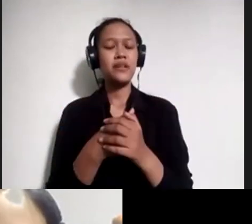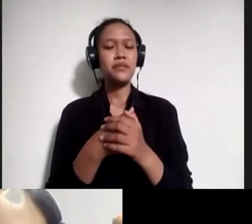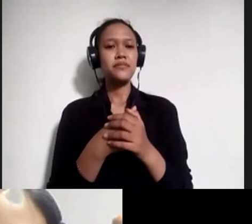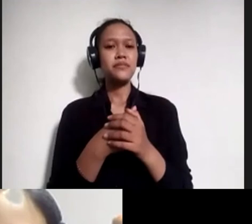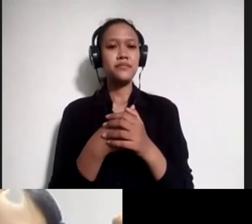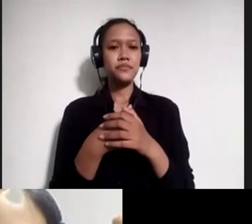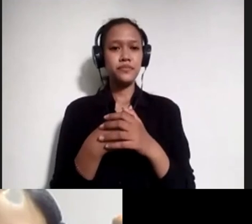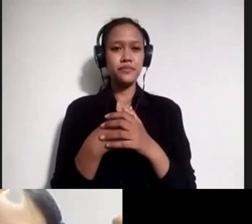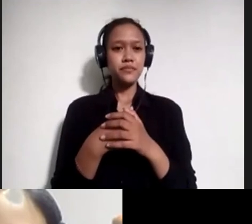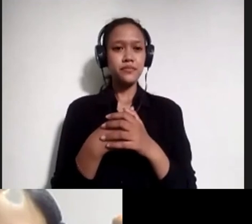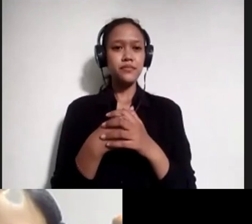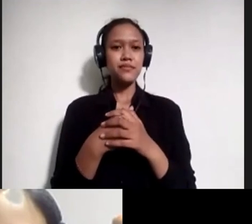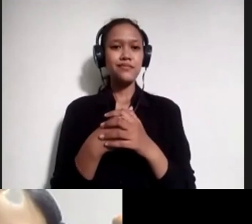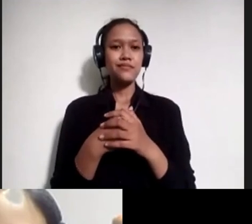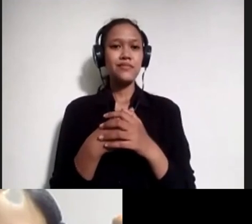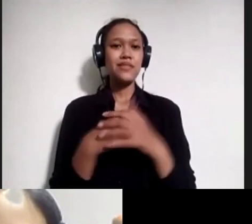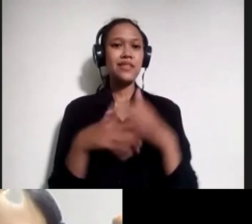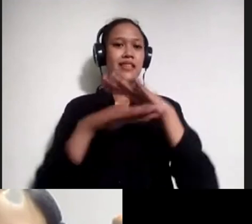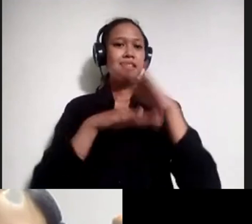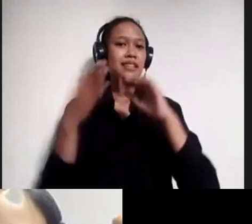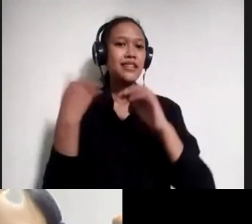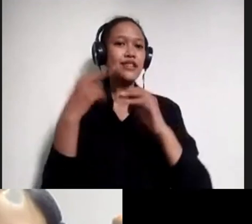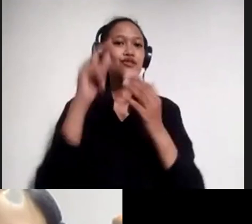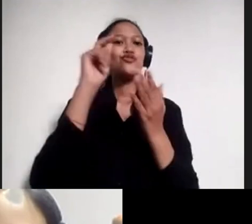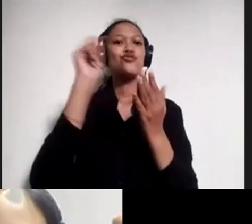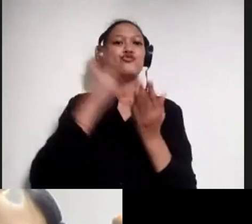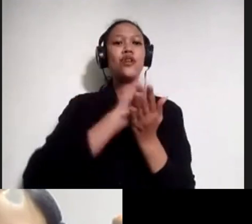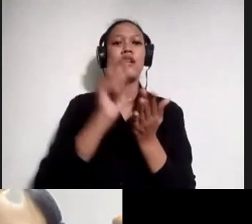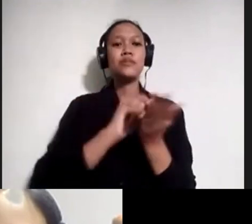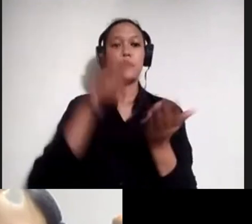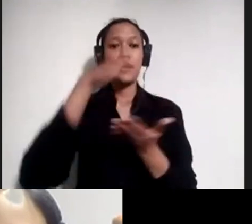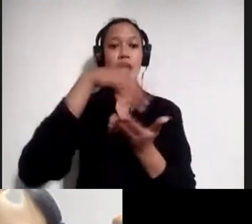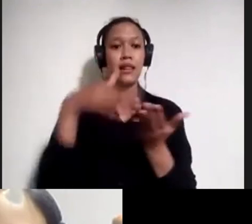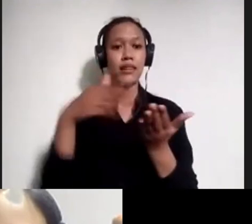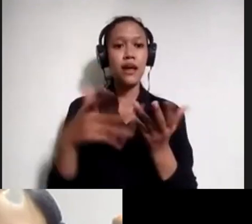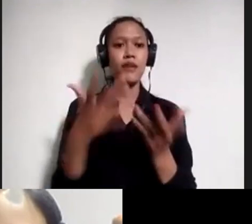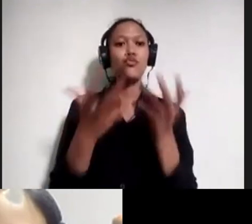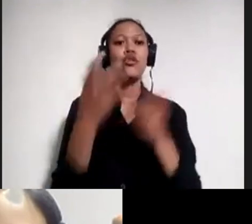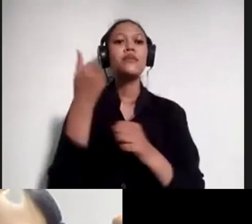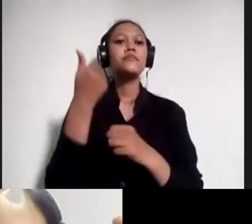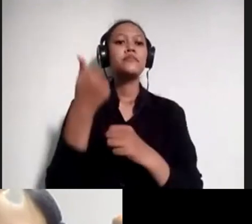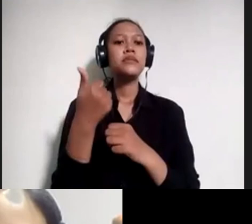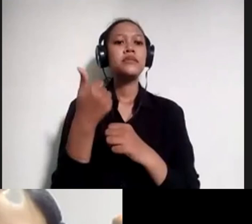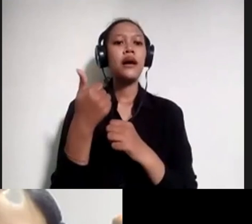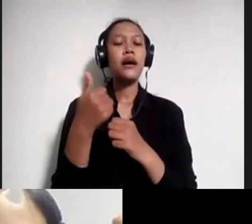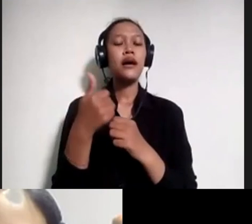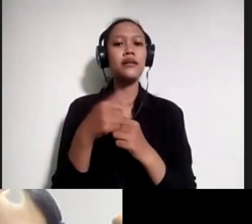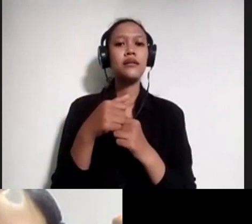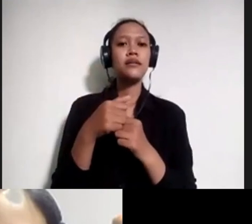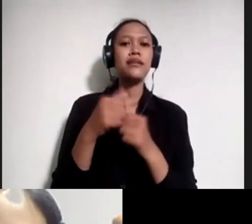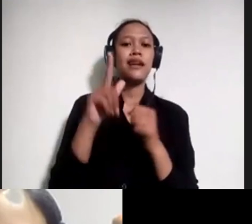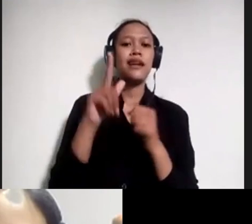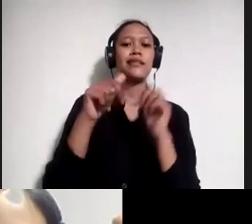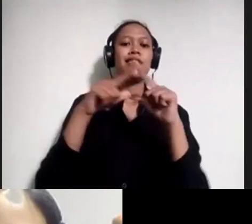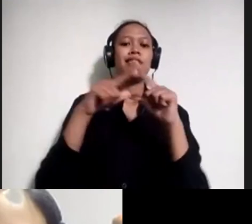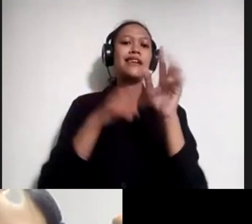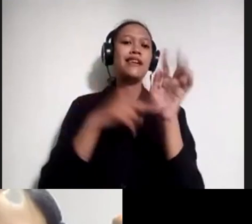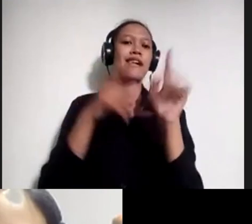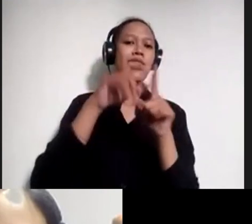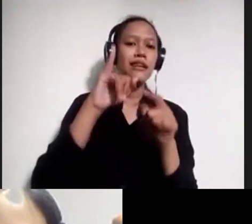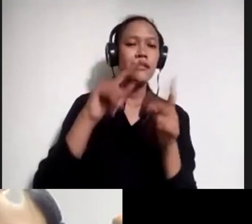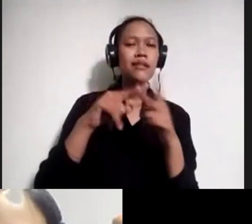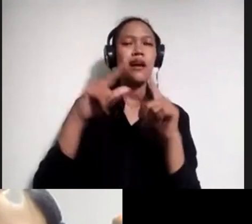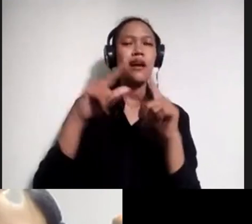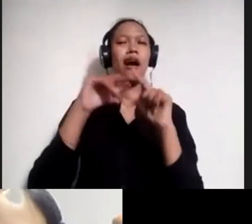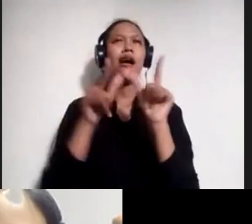berdasarkan jurnalis data gitu, mungkin bisa gitu Mas Andi dan Mas Hajiwan untuk diolah gitu.